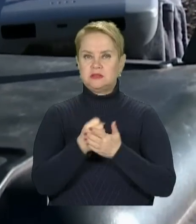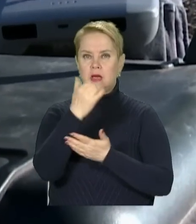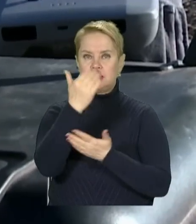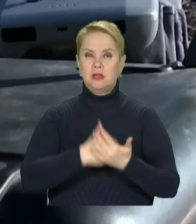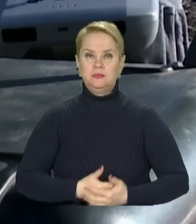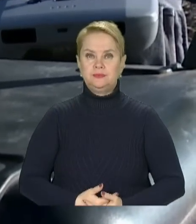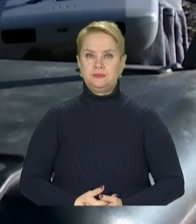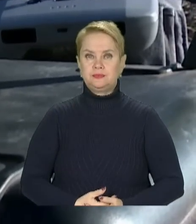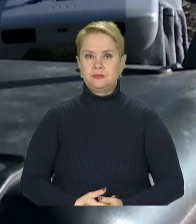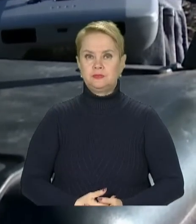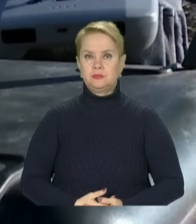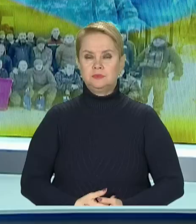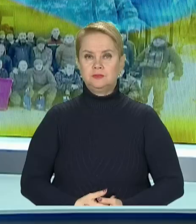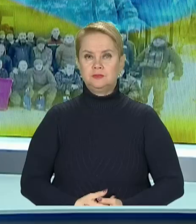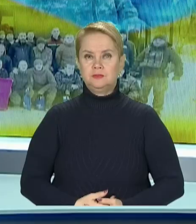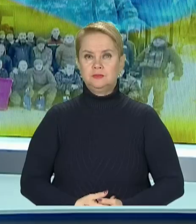11 каналу.